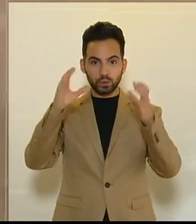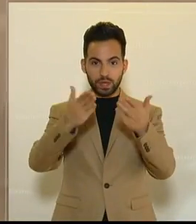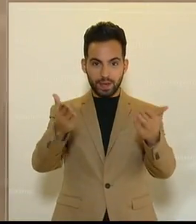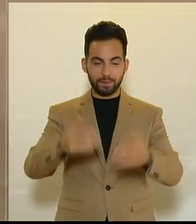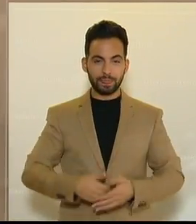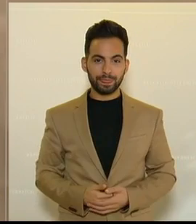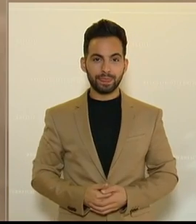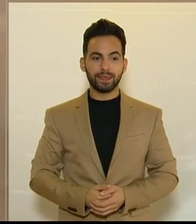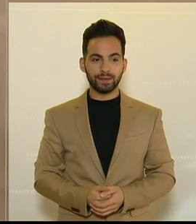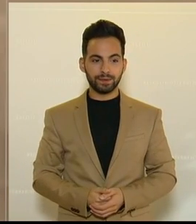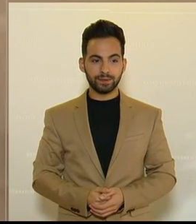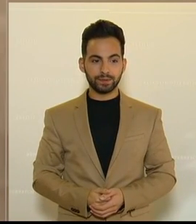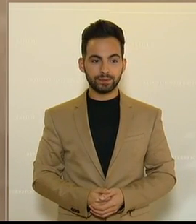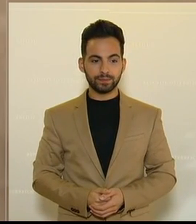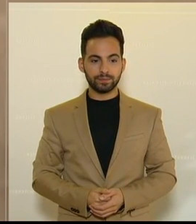und Zuseher.